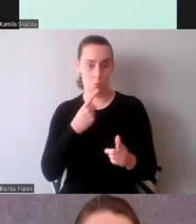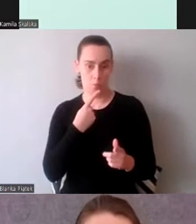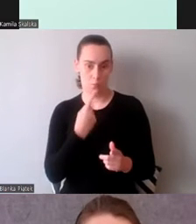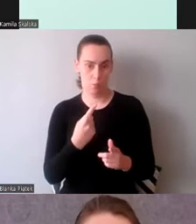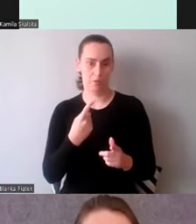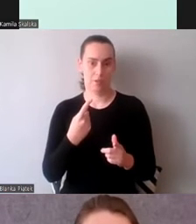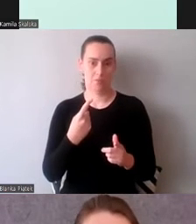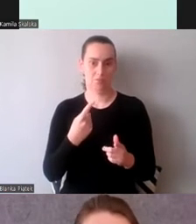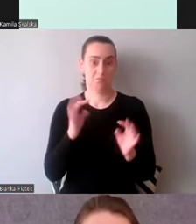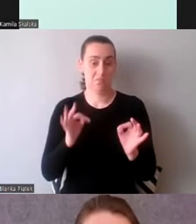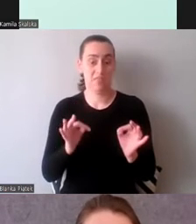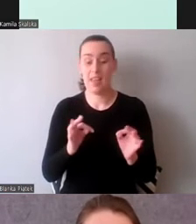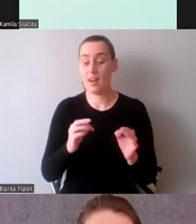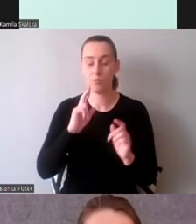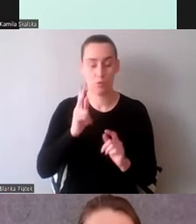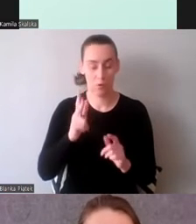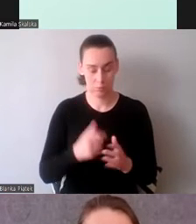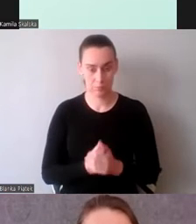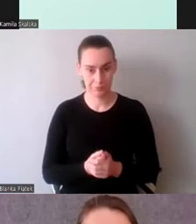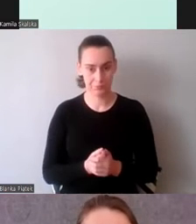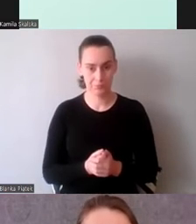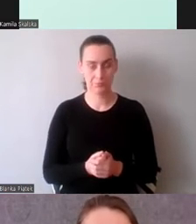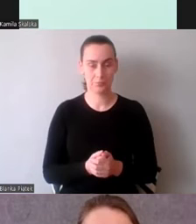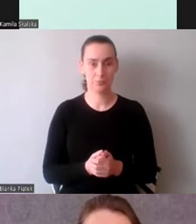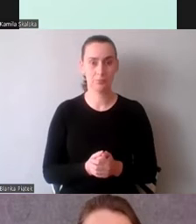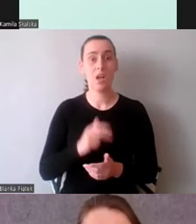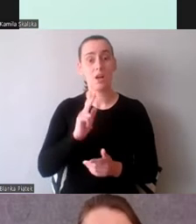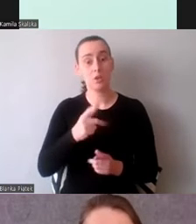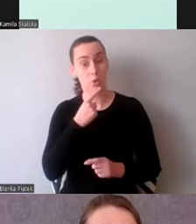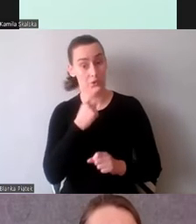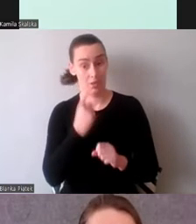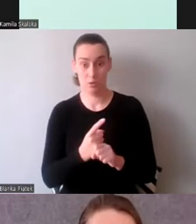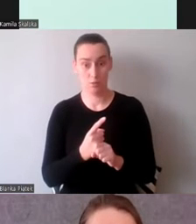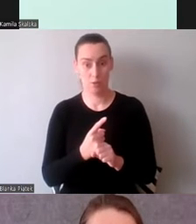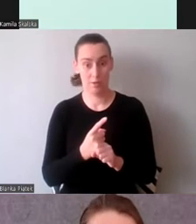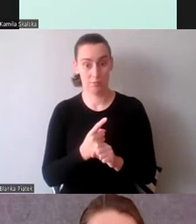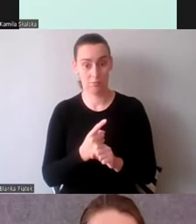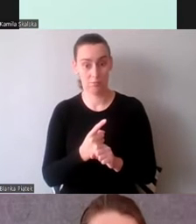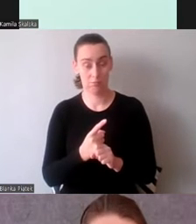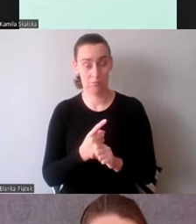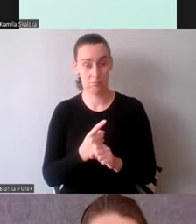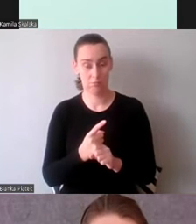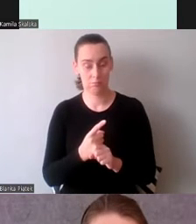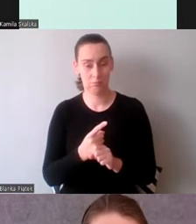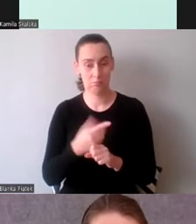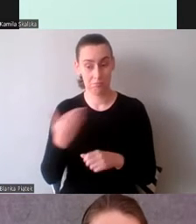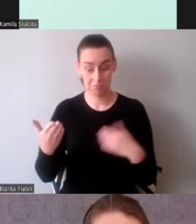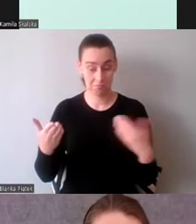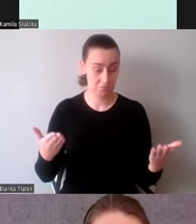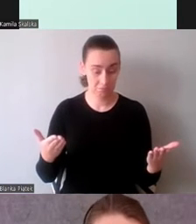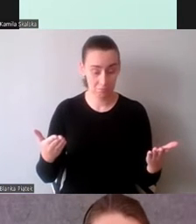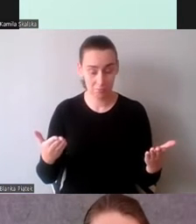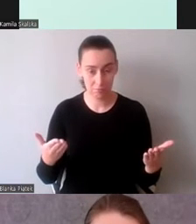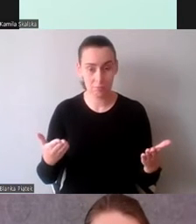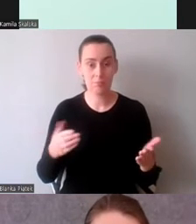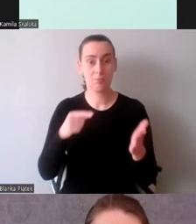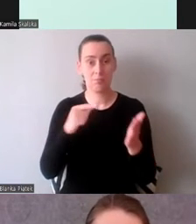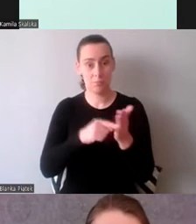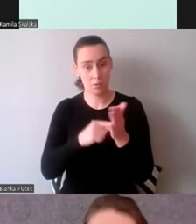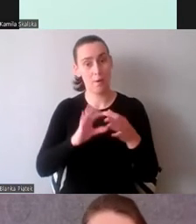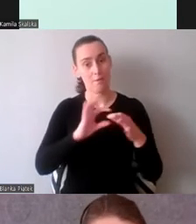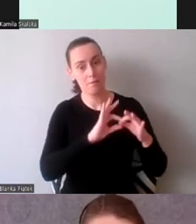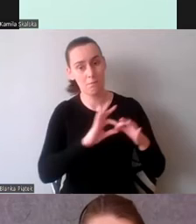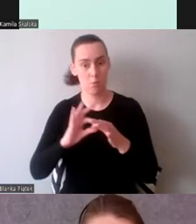Pojawiają się tu takie pytania, kto mówi kiedy i kto o tym decyduje. Jest to wszystko zakorzenione w wspólnych